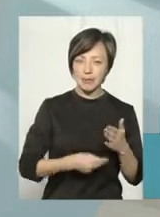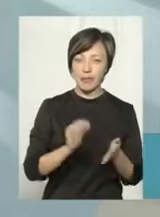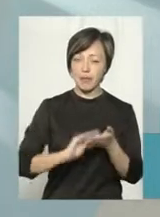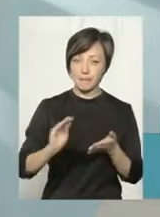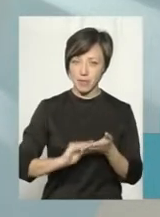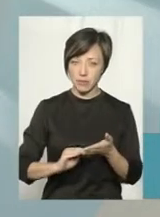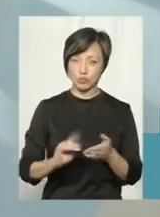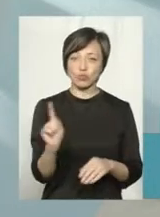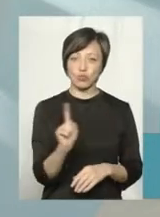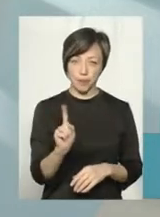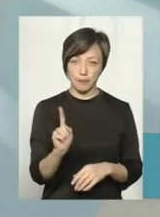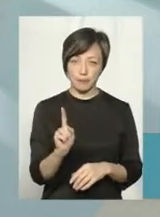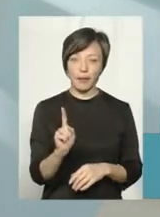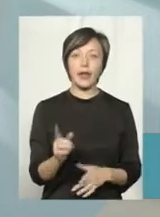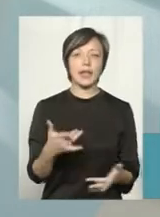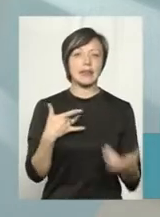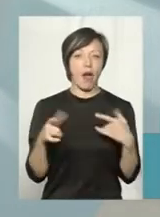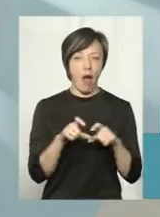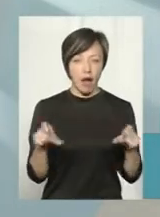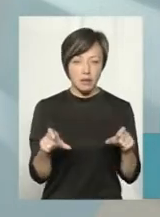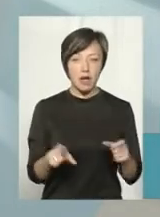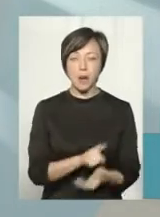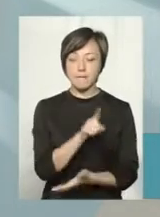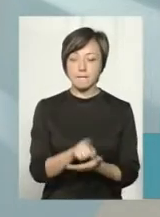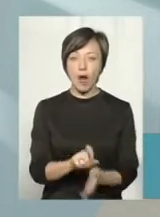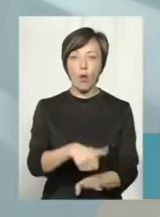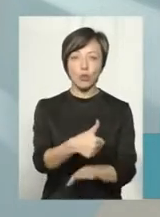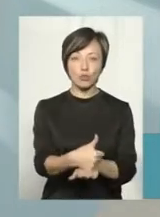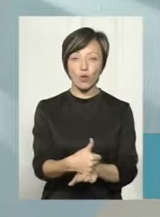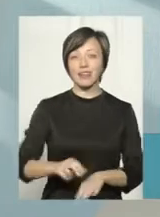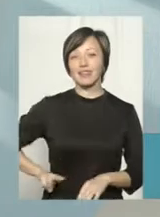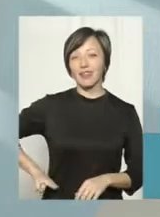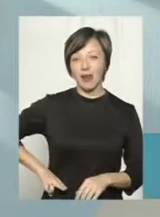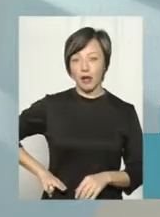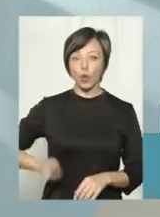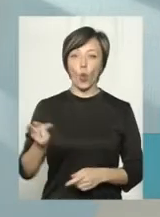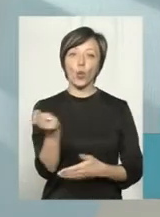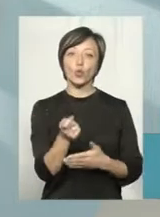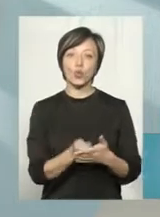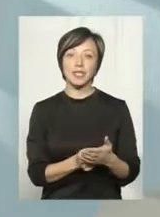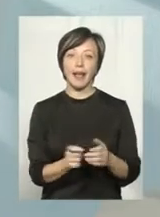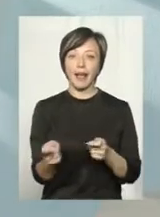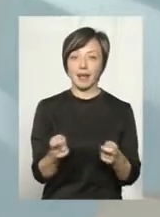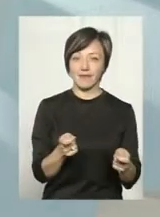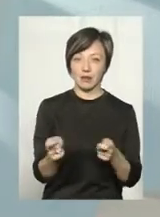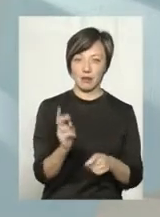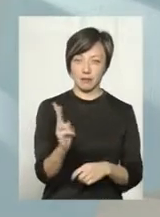написано, що театр має очолювати директор, художній керівник.